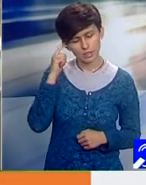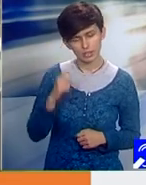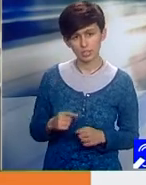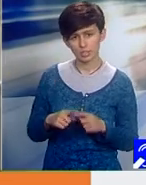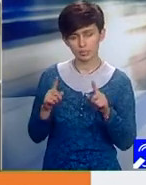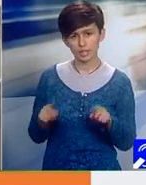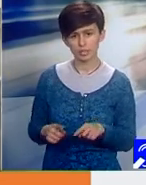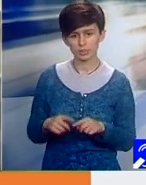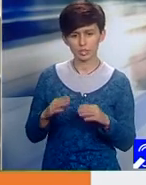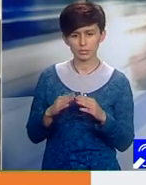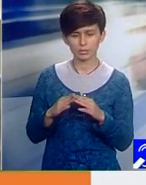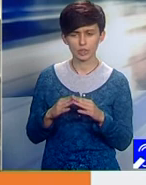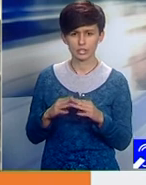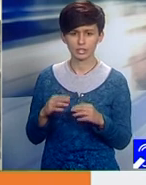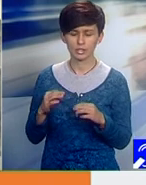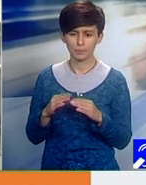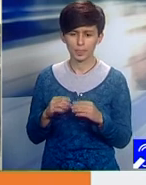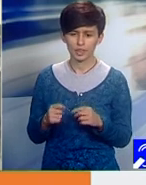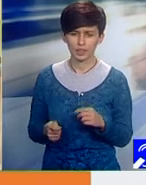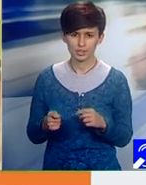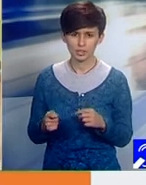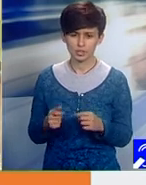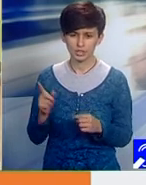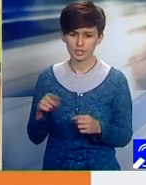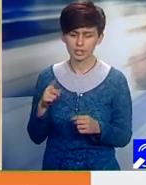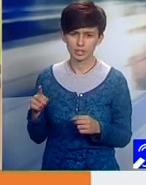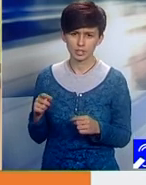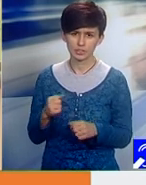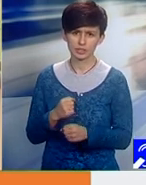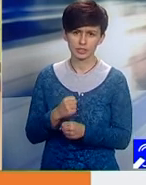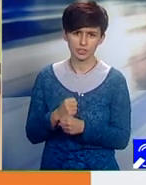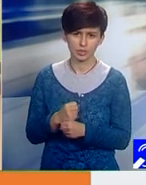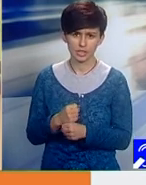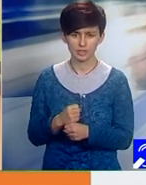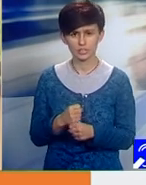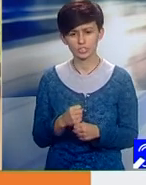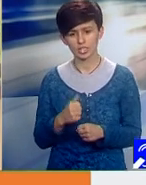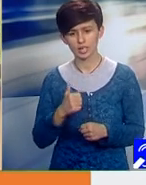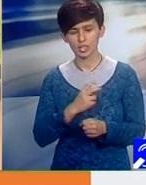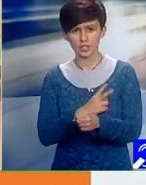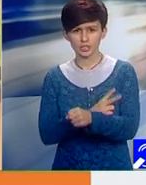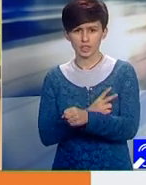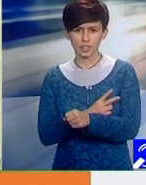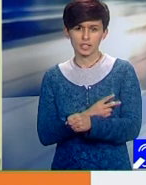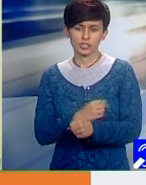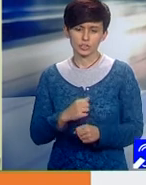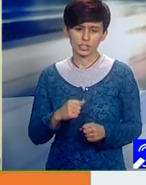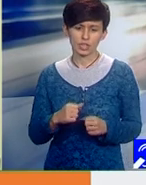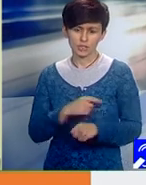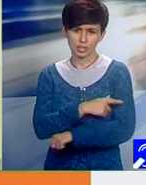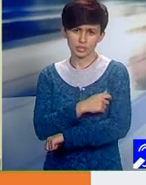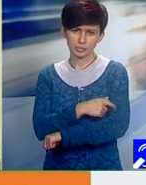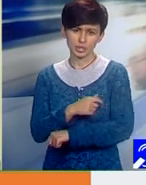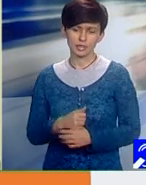interzicerea de a lucra și la stat și la privat nu este. Am înțeles. Bun.